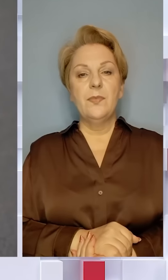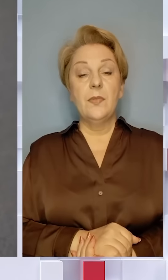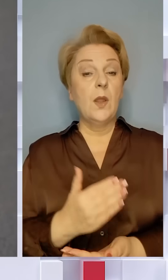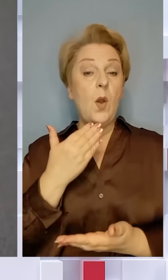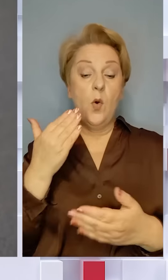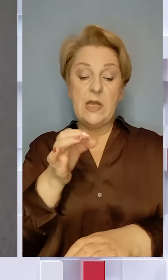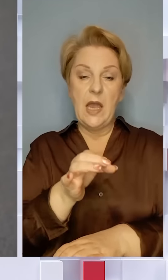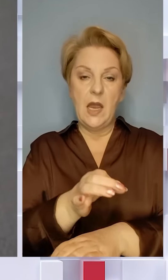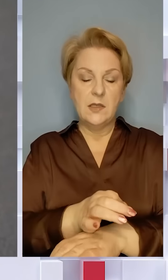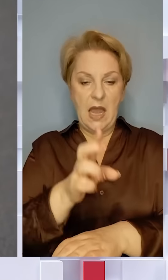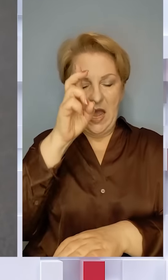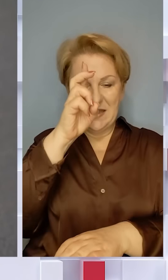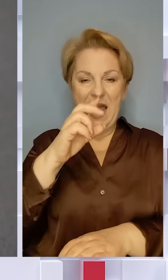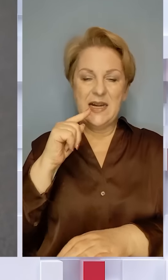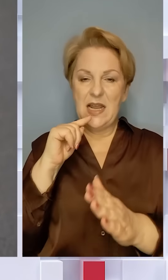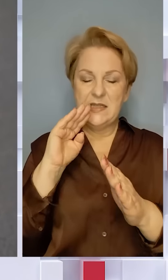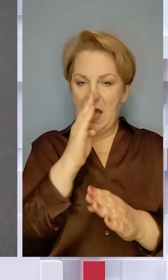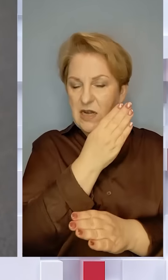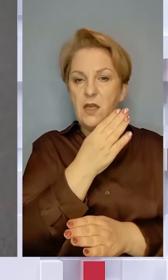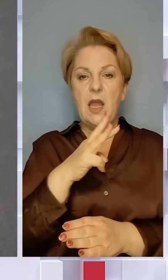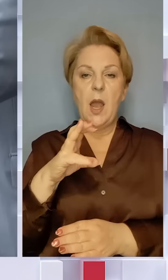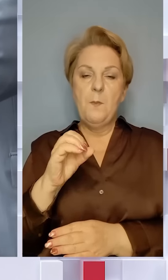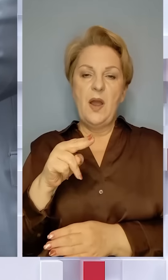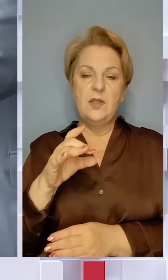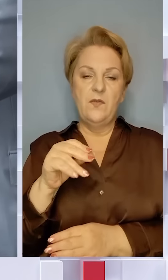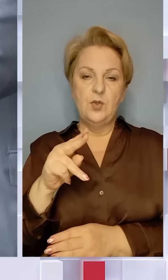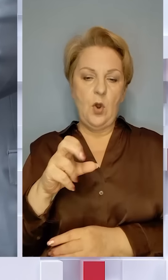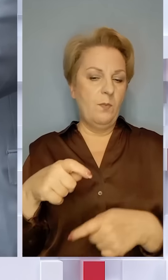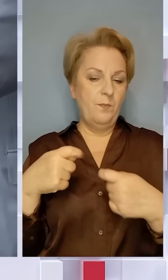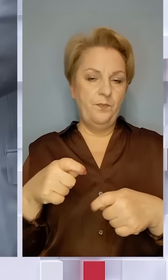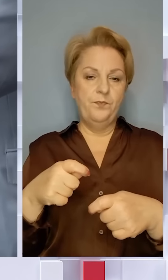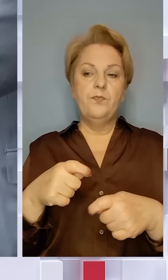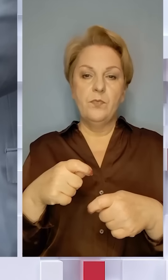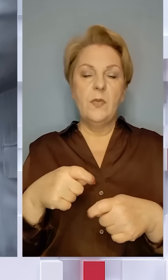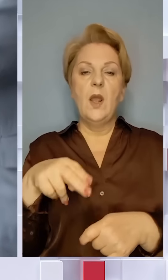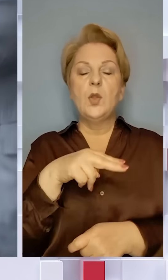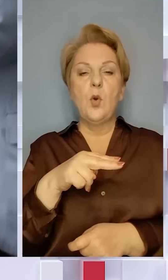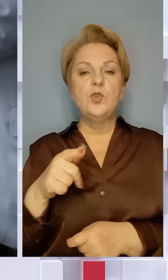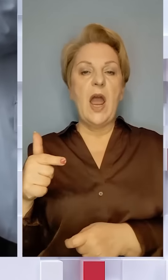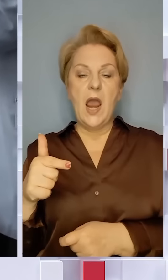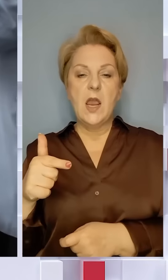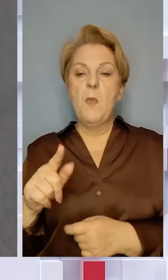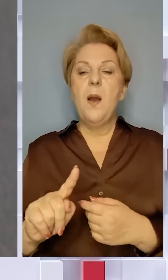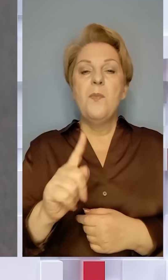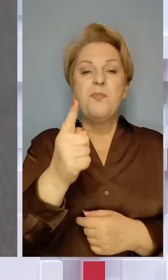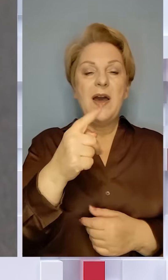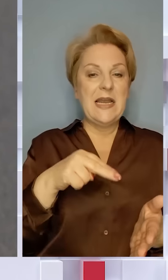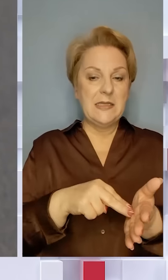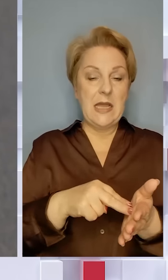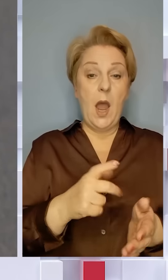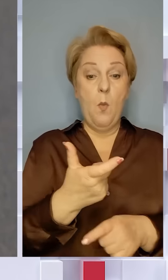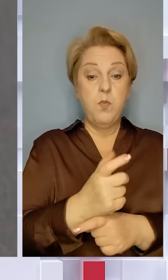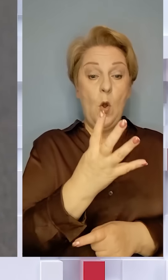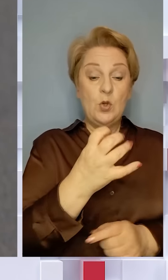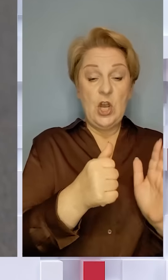Останній годинник держзрадника Медведчука пустили з молотка. Це наручний годинник Дольче Габана. Стартова вартість лота становила понад